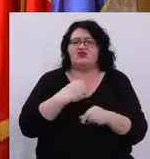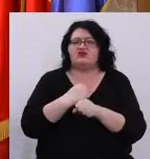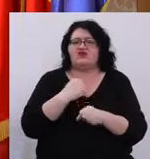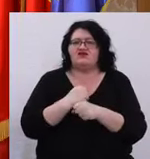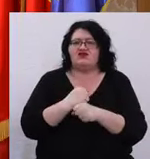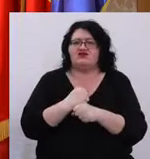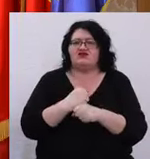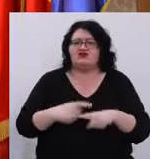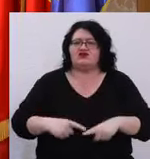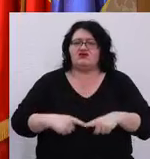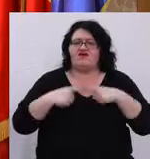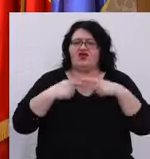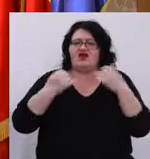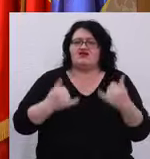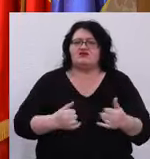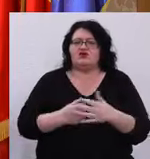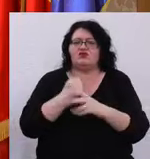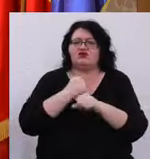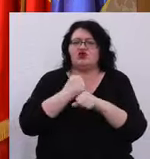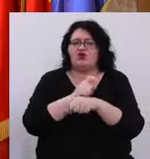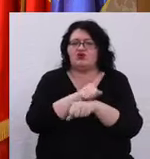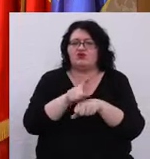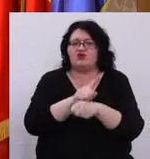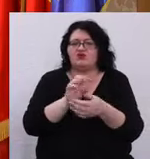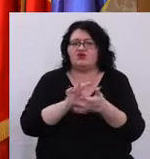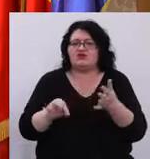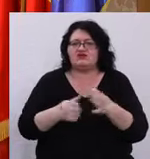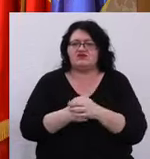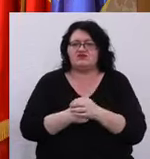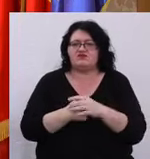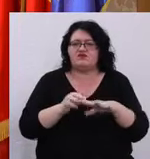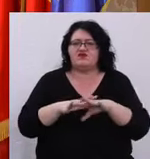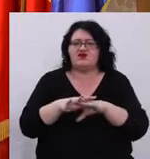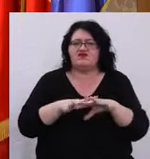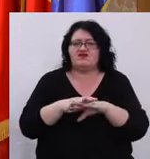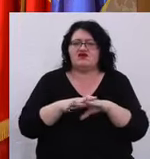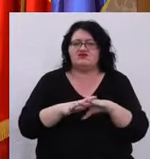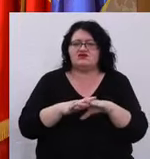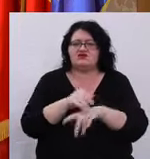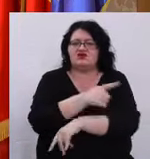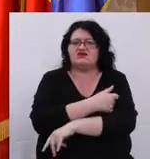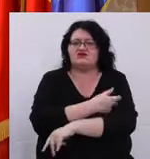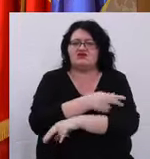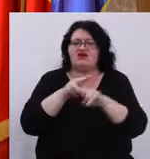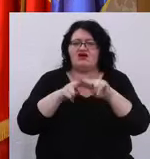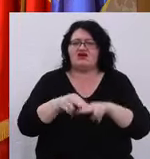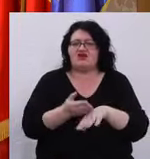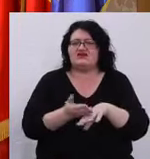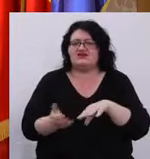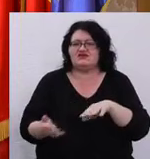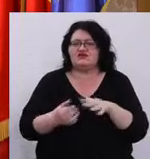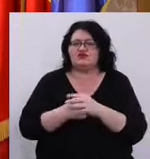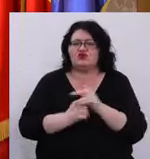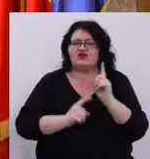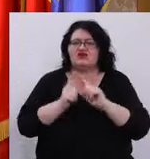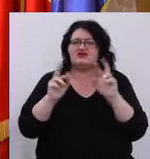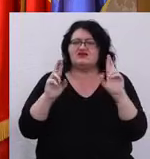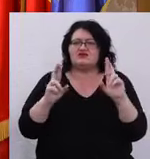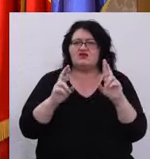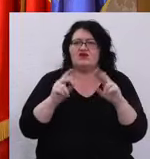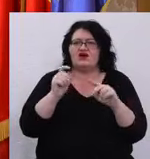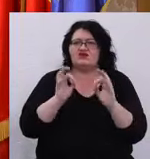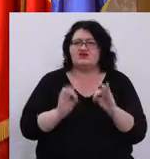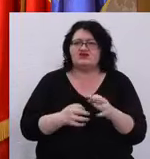cont de condițiile în care suntem și lucrăm în momentul de față. Infrastructura a rămas puțin în urmă, dar sunt convins și sper cu